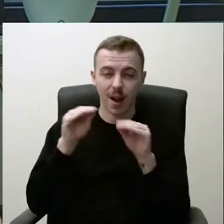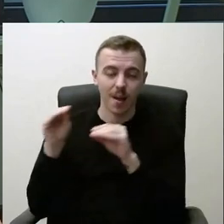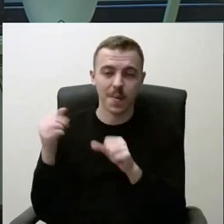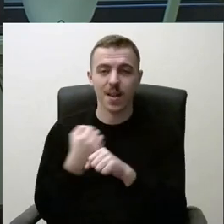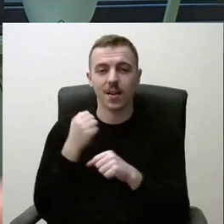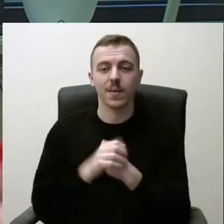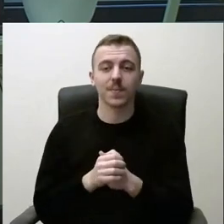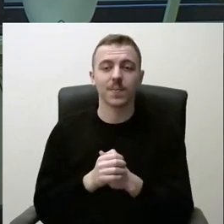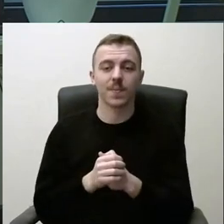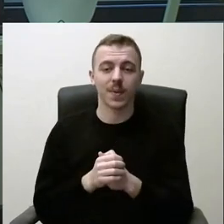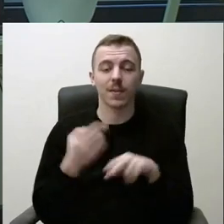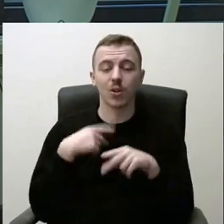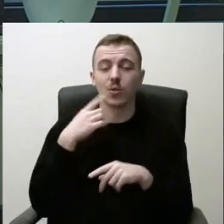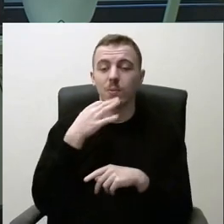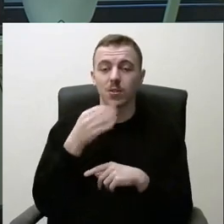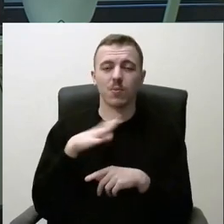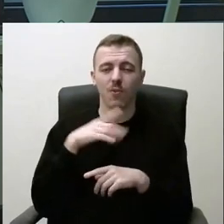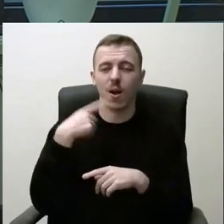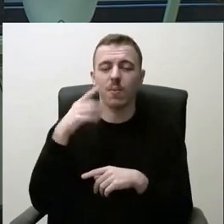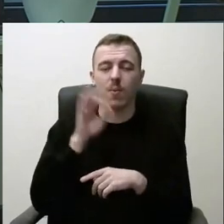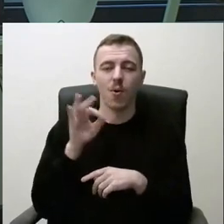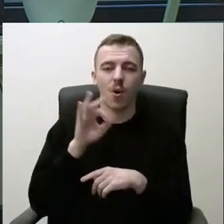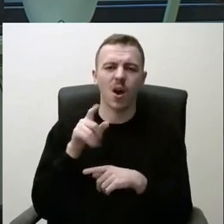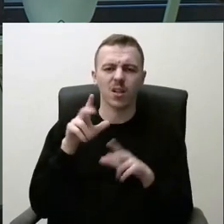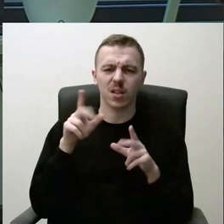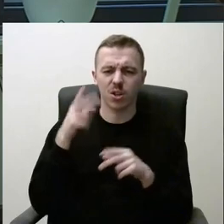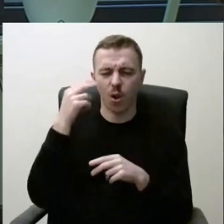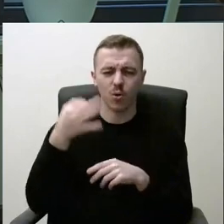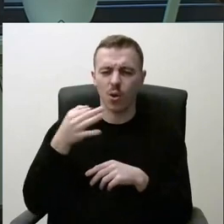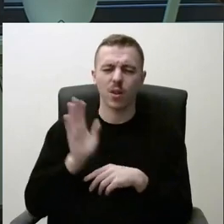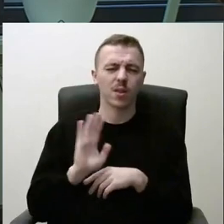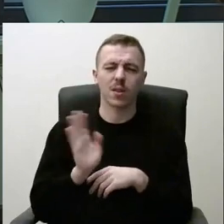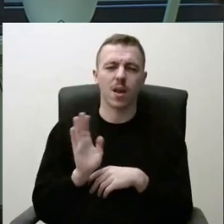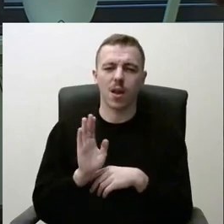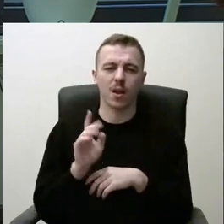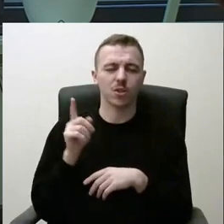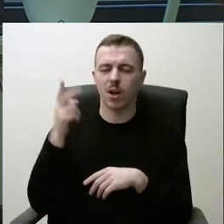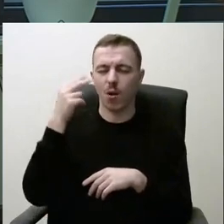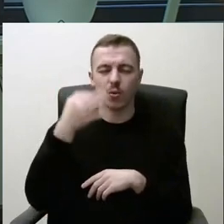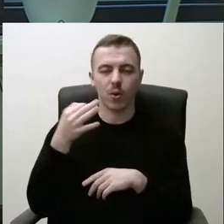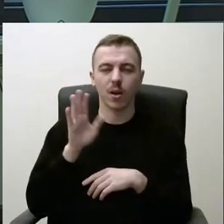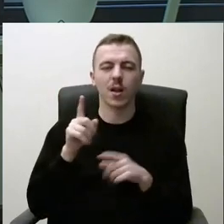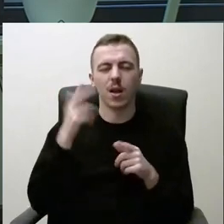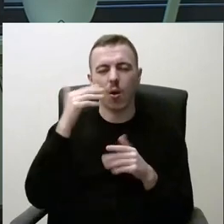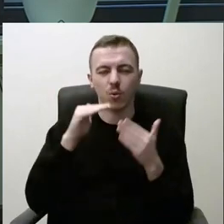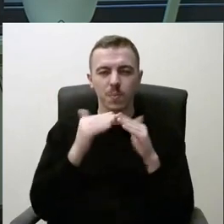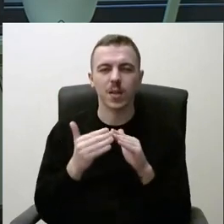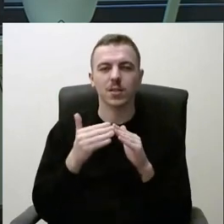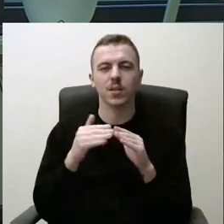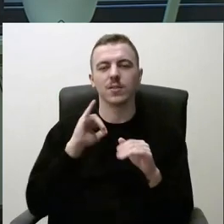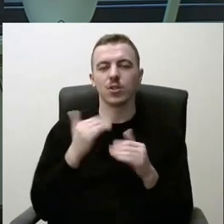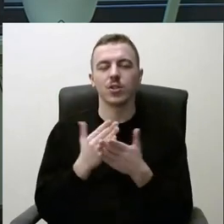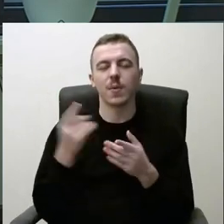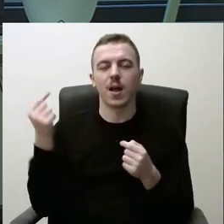Tai aš noriu pasakyti, kadangi čia buvo kalbama, ar tai tik Kauno rajono. Aš manau, kad tik ne tik Kauno rajono, bet ir Kauno miesto ir svečiai atvažiavė